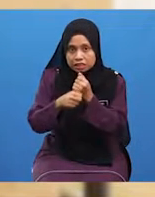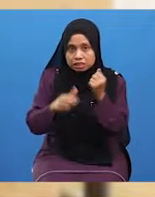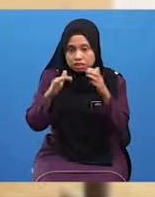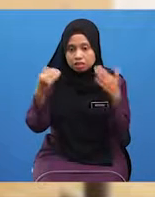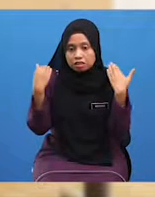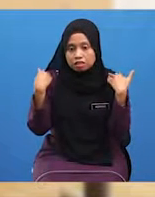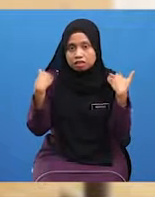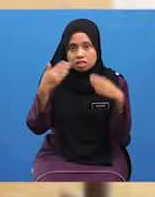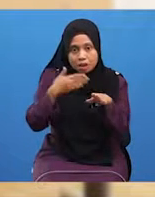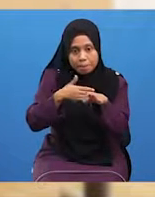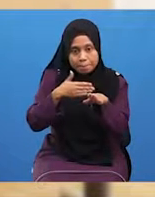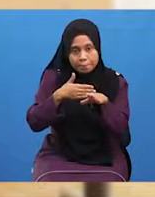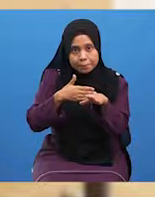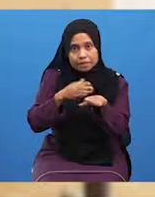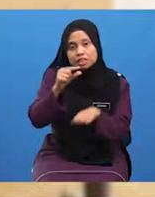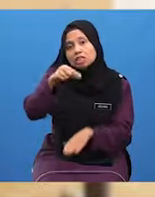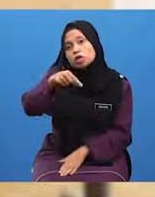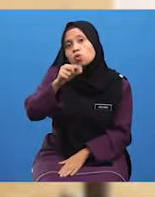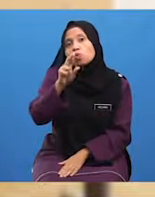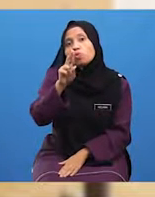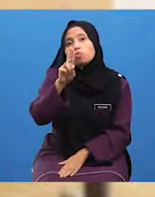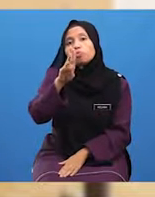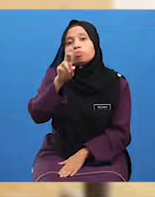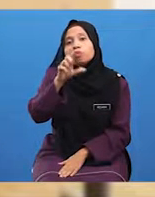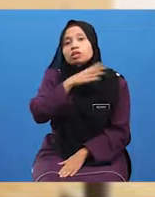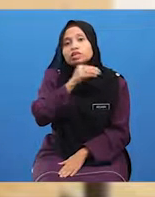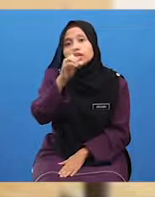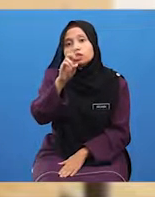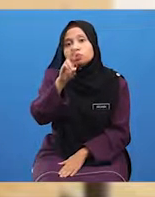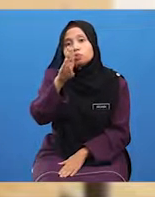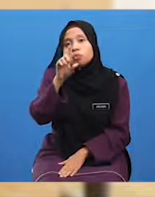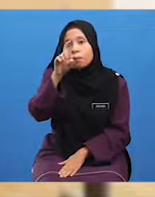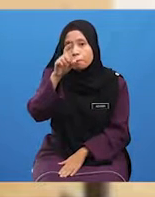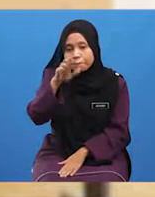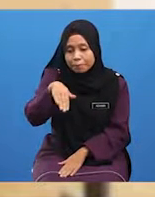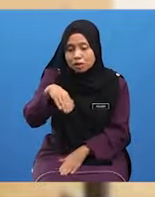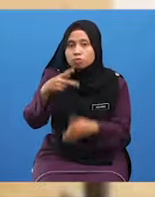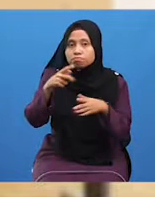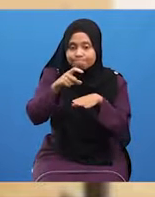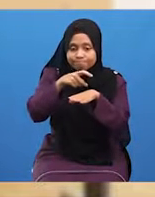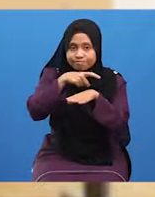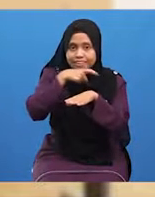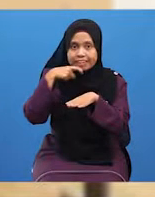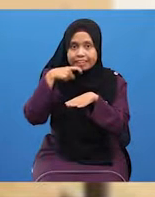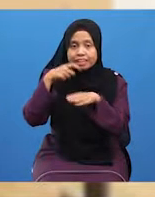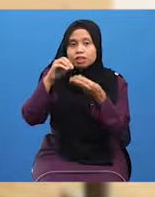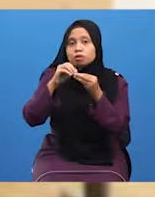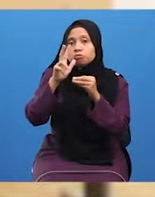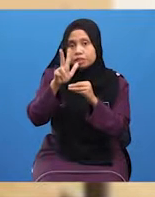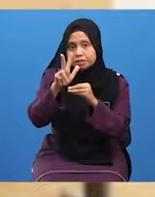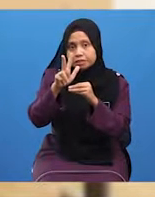terdapat Pada kubul Dan dubur Belum kering Ketiga